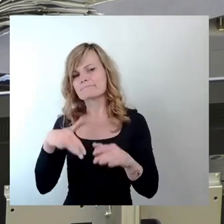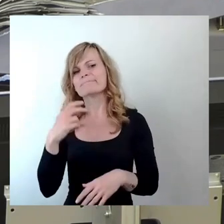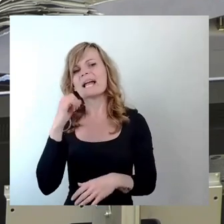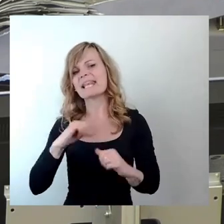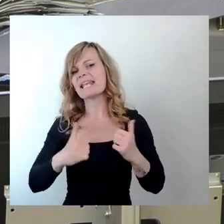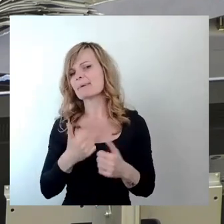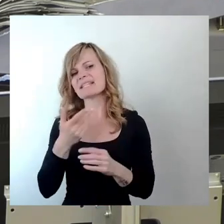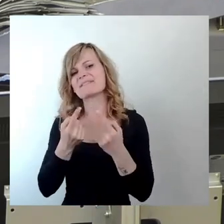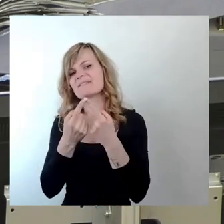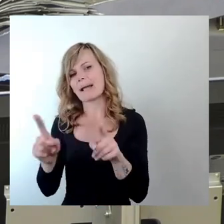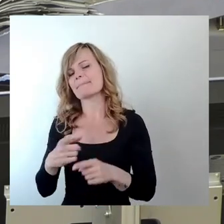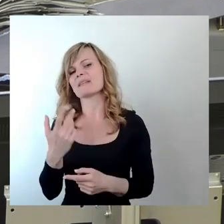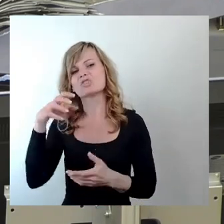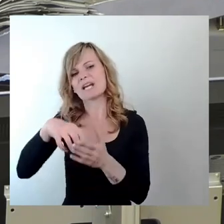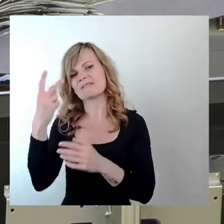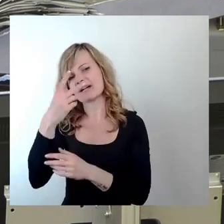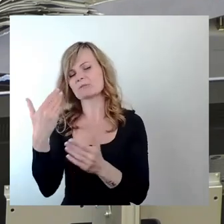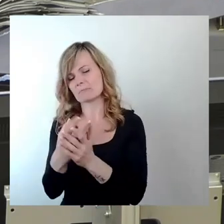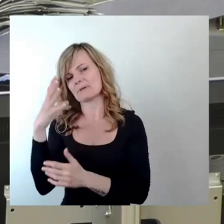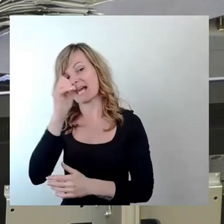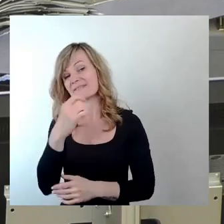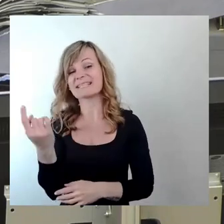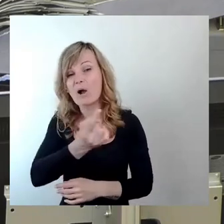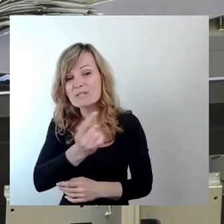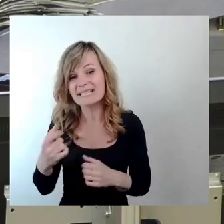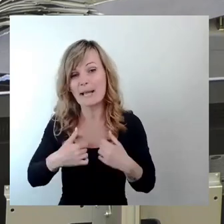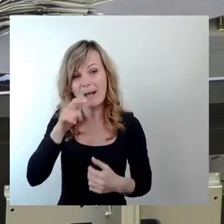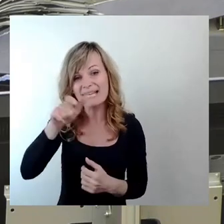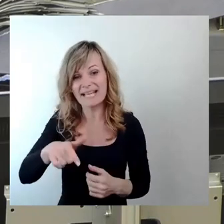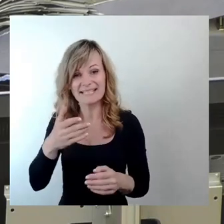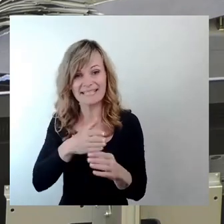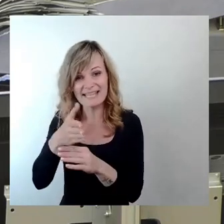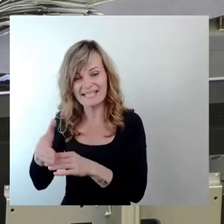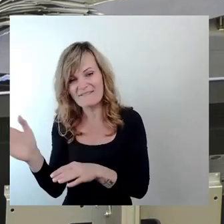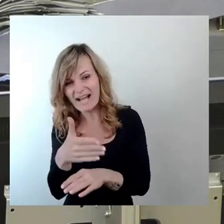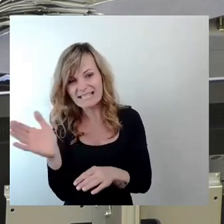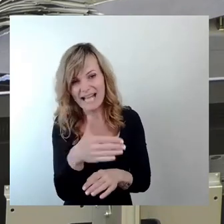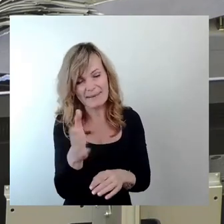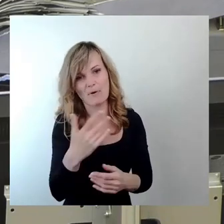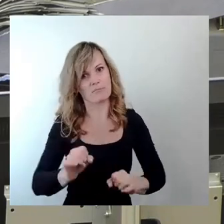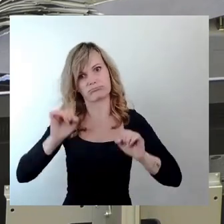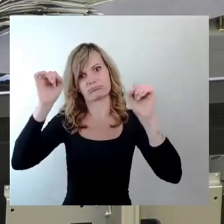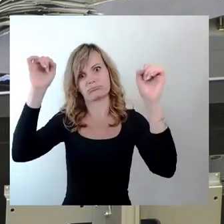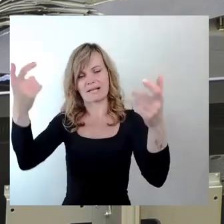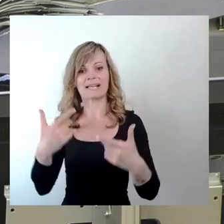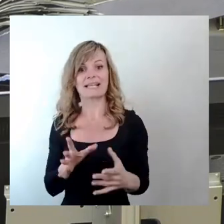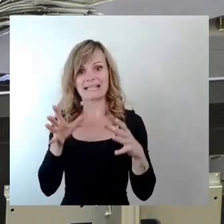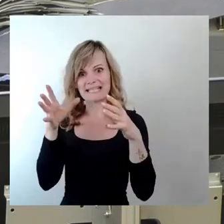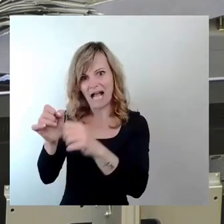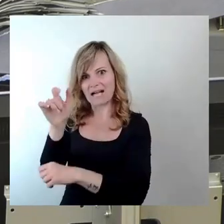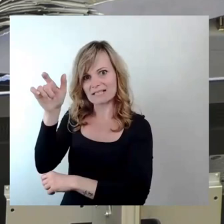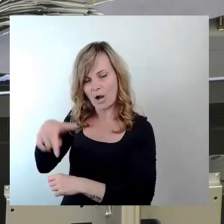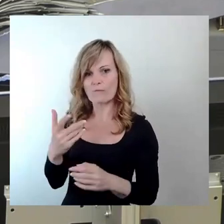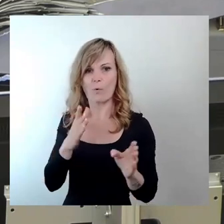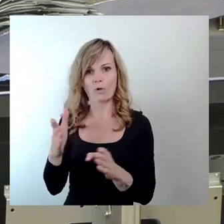Badende zu vertreiben würde zum offenen Aufstand führen. Die gerechtfertigte Jagd aufs Ordnungsamt wäre eröffnet. Aber